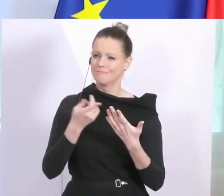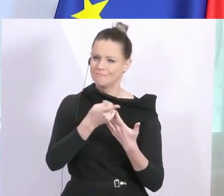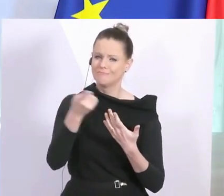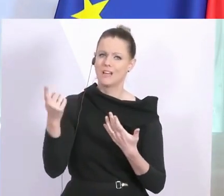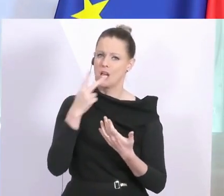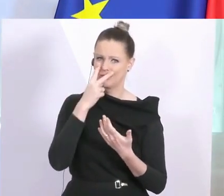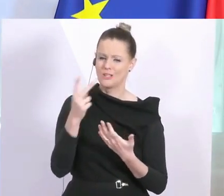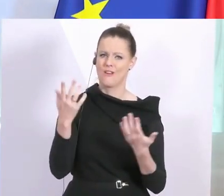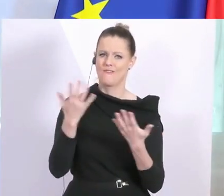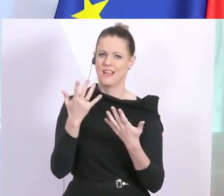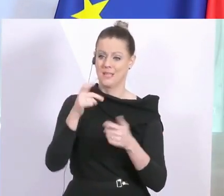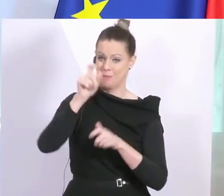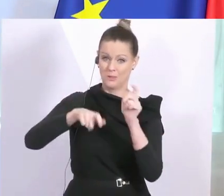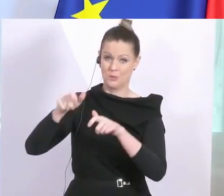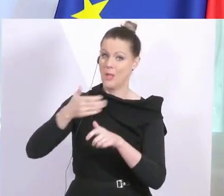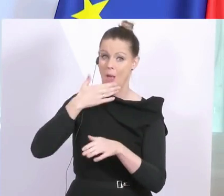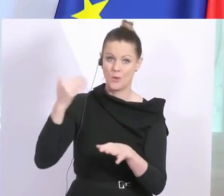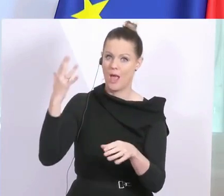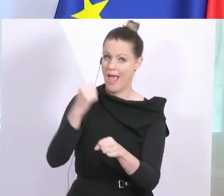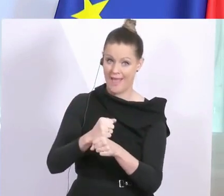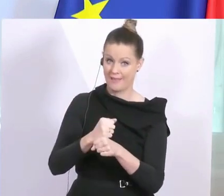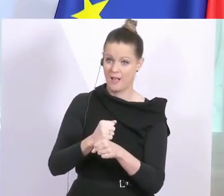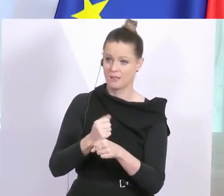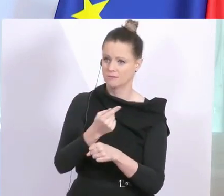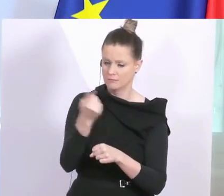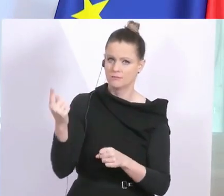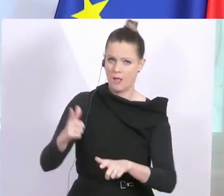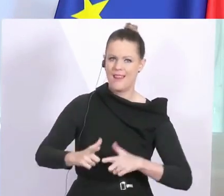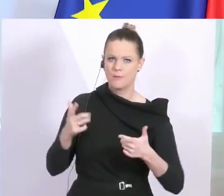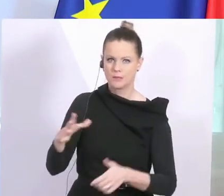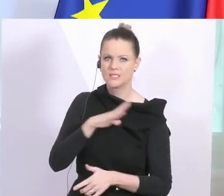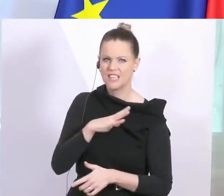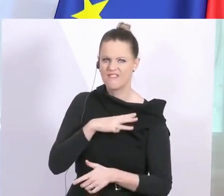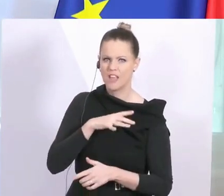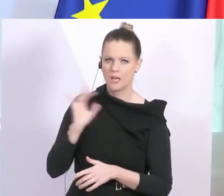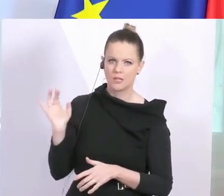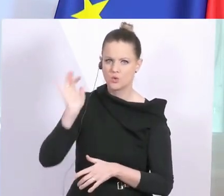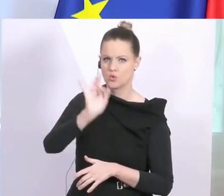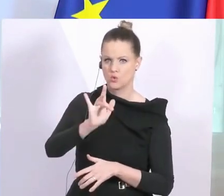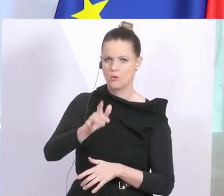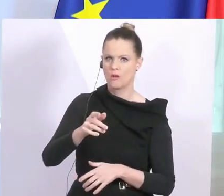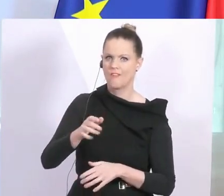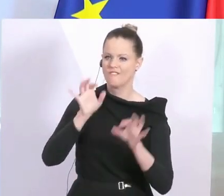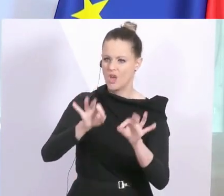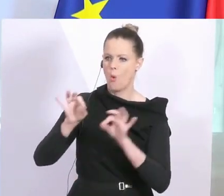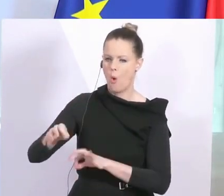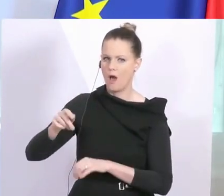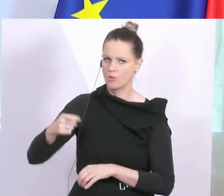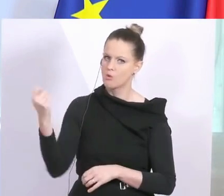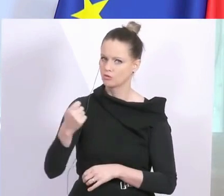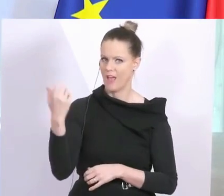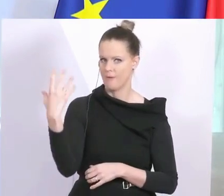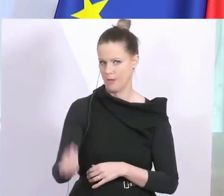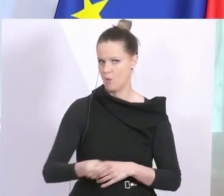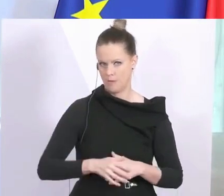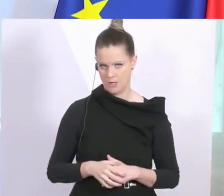diejenigen, die sich nicht daran halten und damit zu Lebensgefährdern werden, dass die zur Ordnung gerufen werden, im wahrsten Sinne